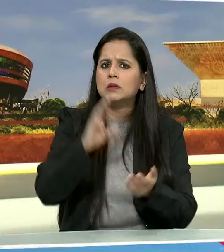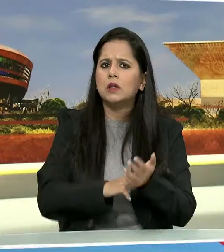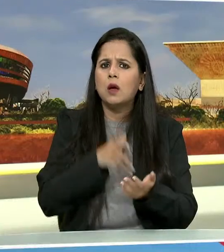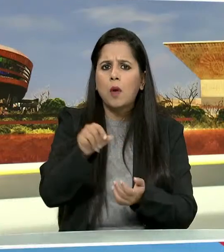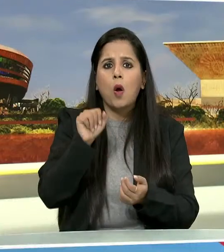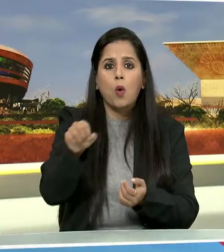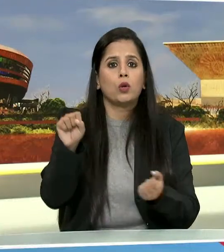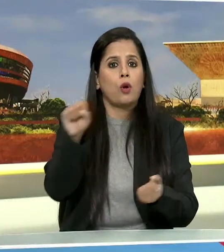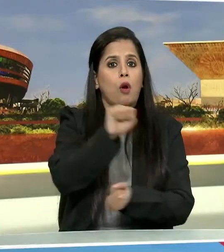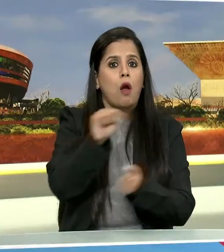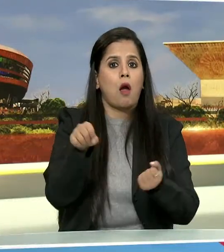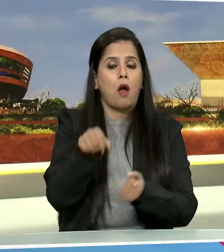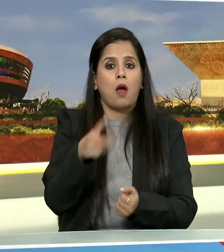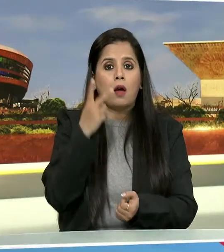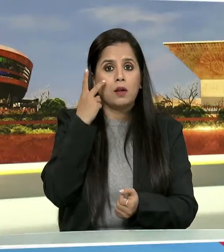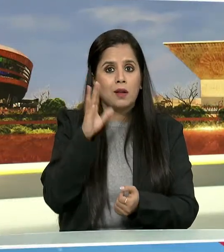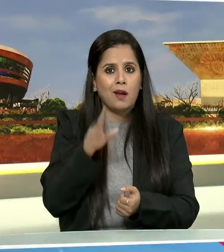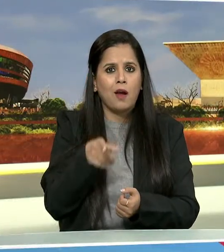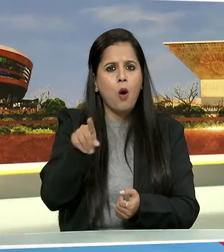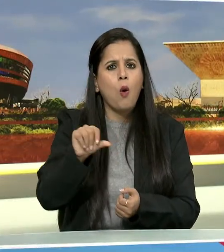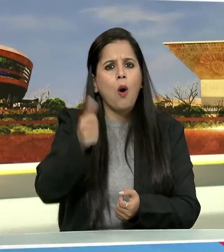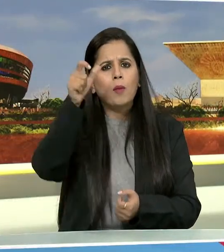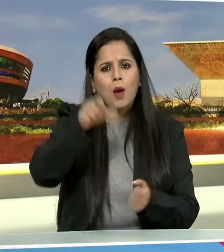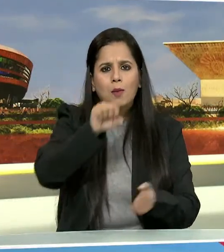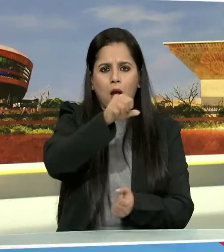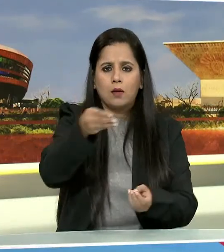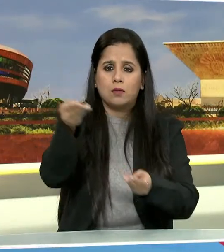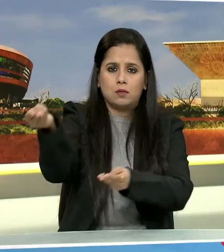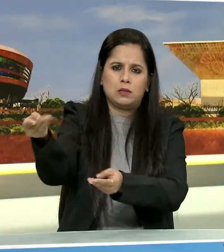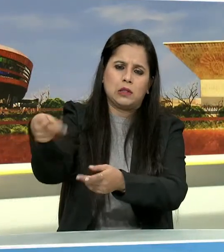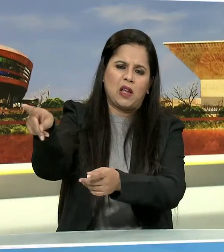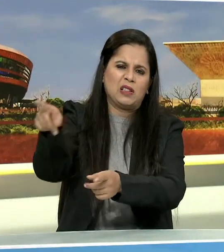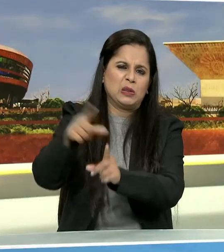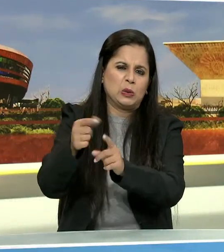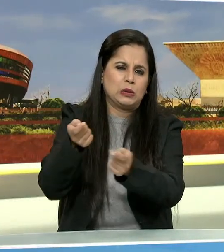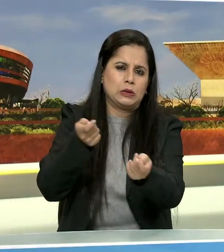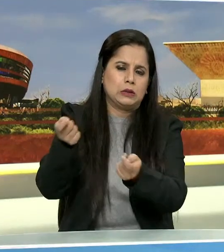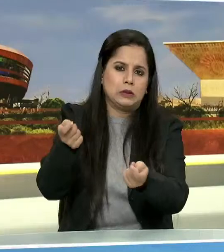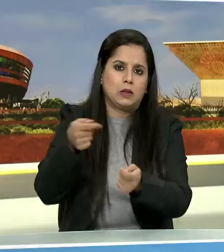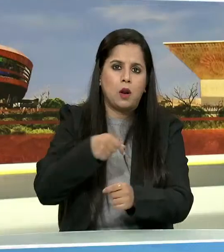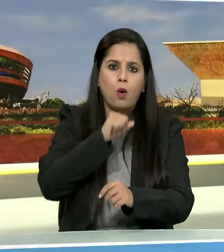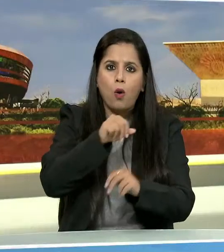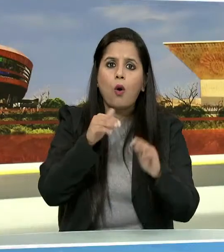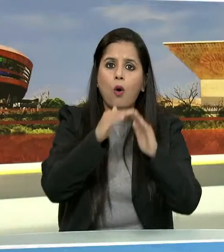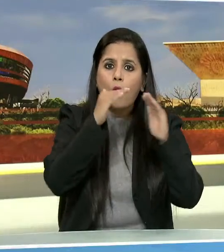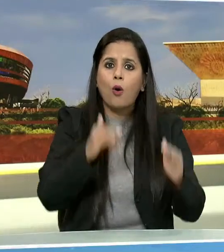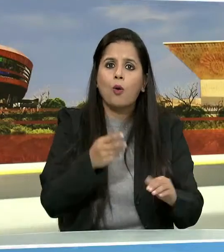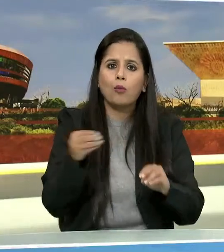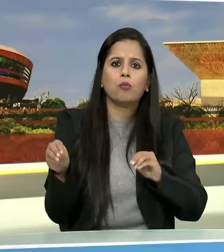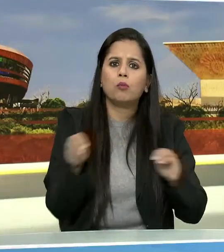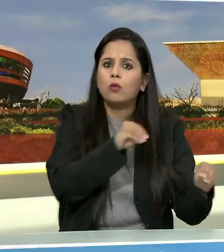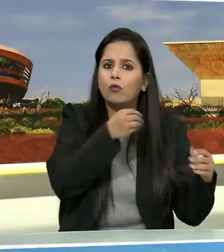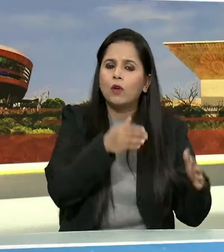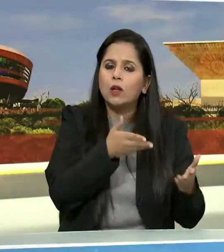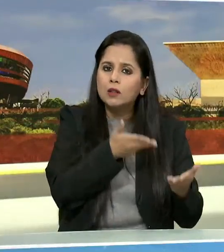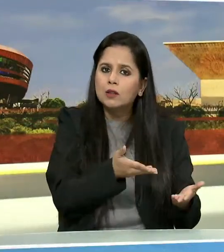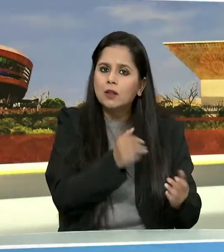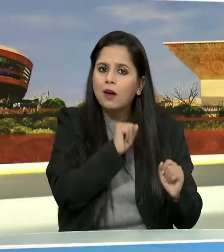अपनी कार की स्टेरिंग किसी और को सौब दी है और अपने फॉर्म हाउस में शिफ्ट हो गए है